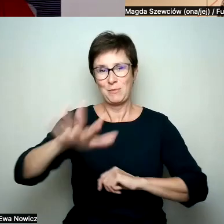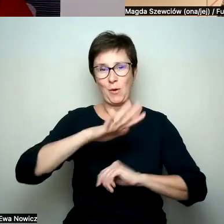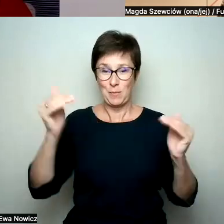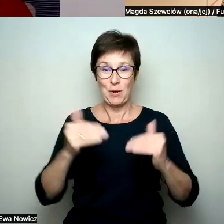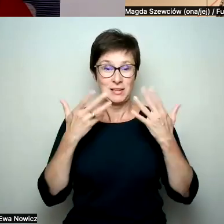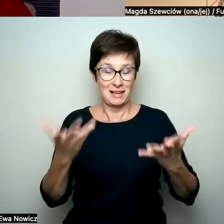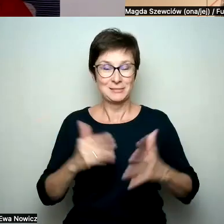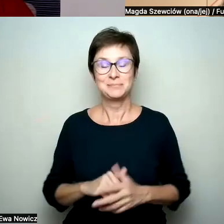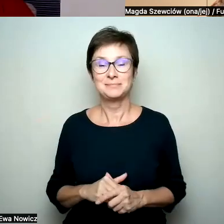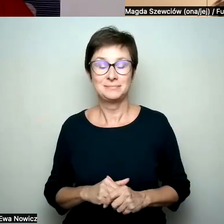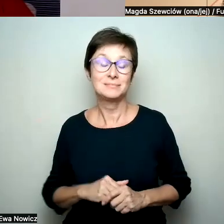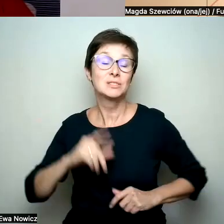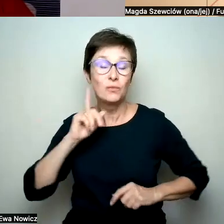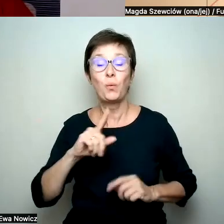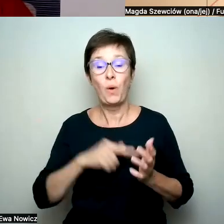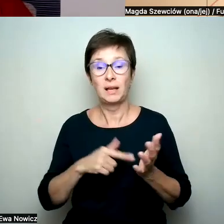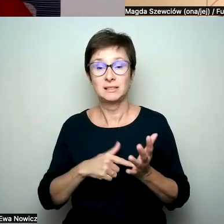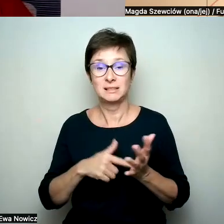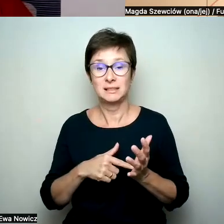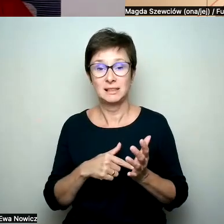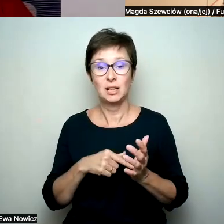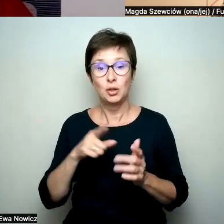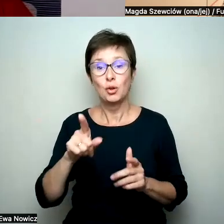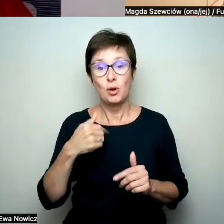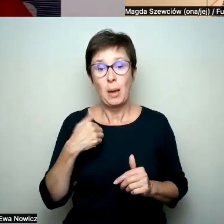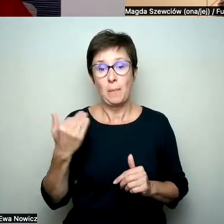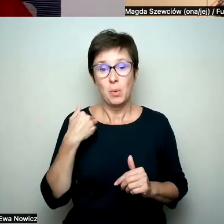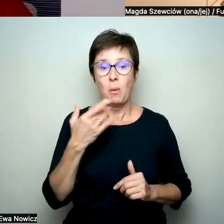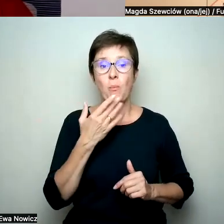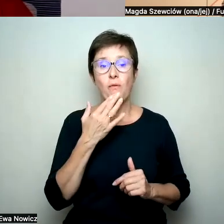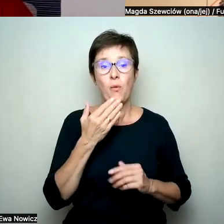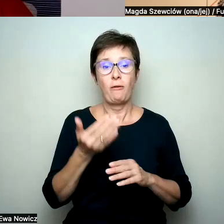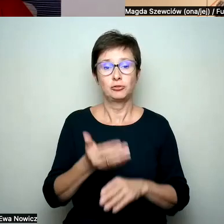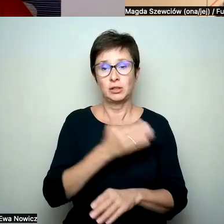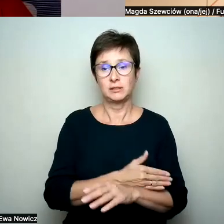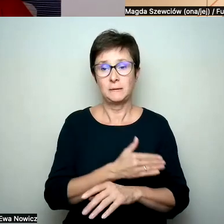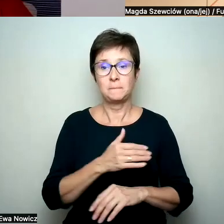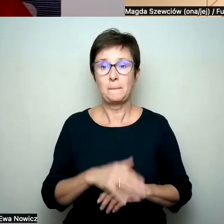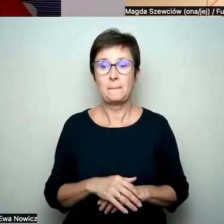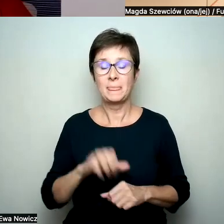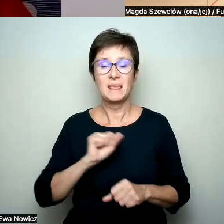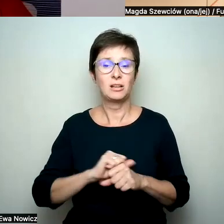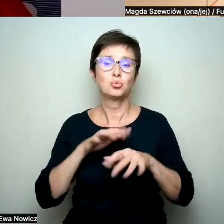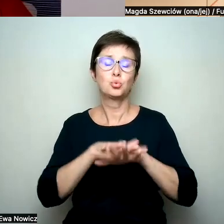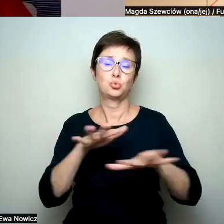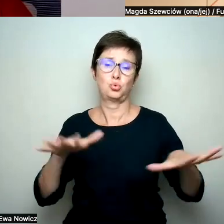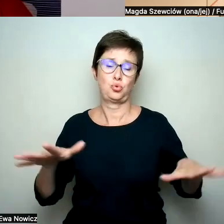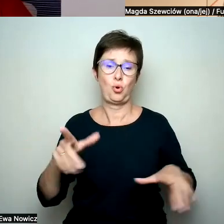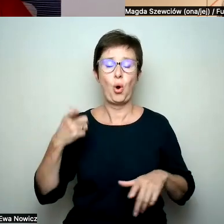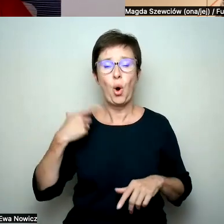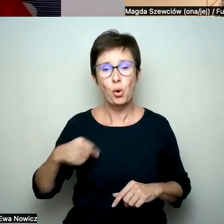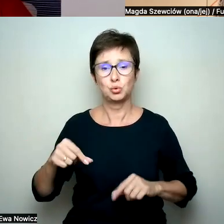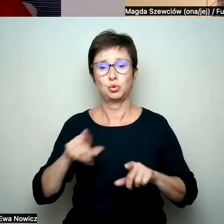No właśnie to jest to, co powiedziałam wcześniej, że jakby jest mnóstwo osób i społeczności,